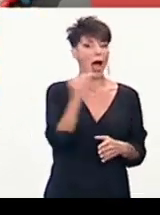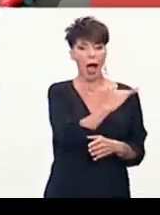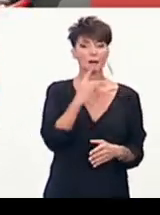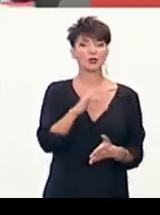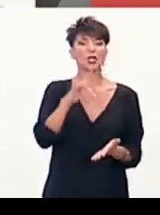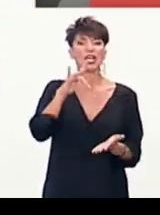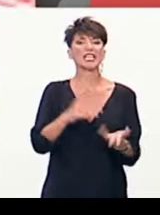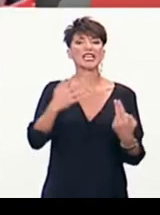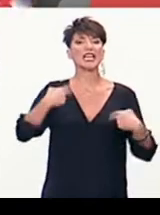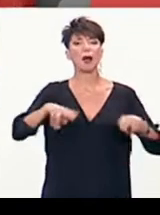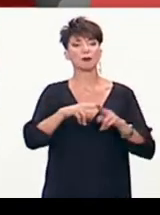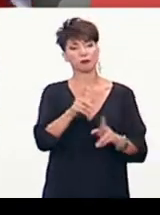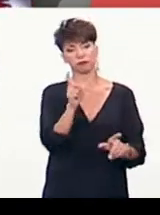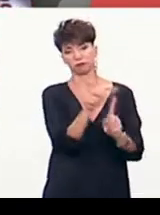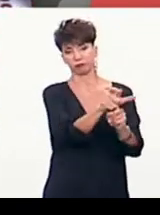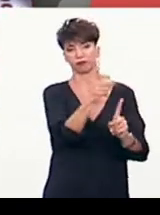ακυρώνει την απόφαση.